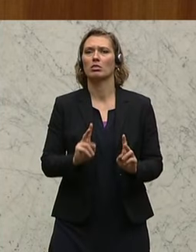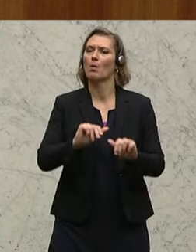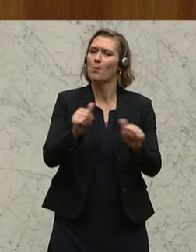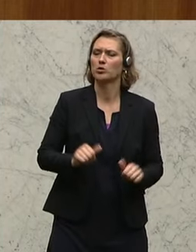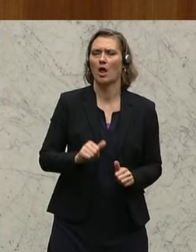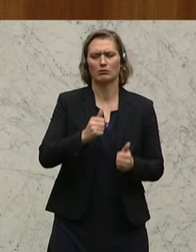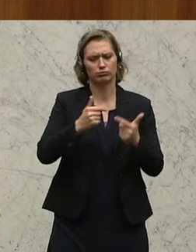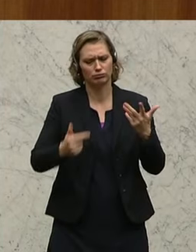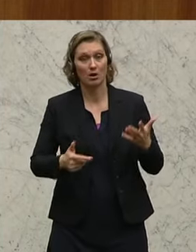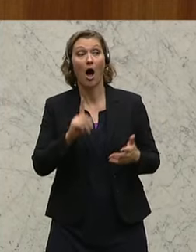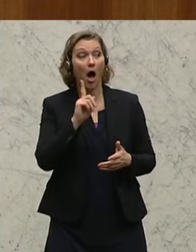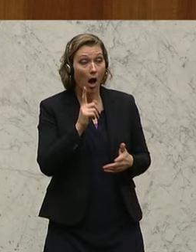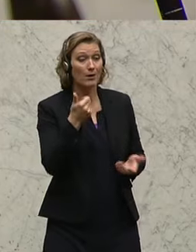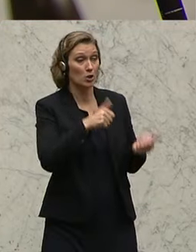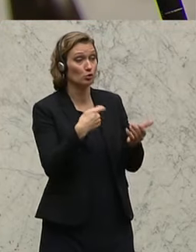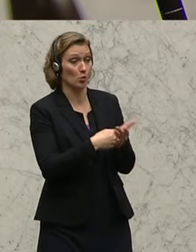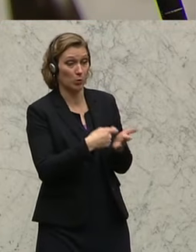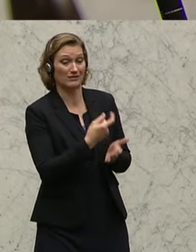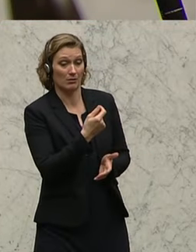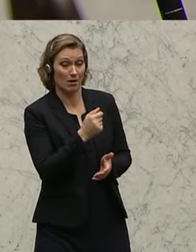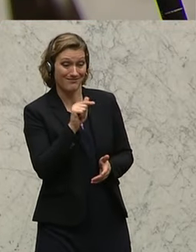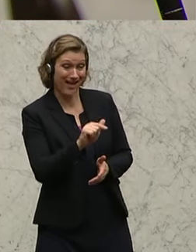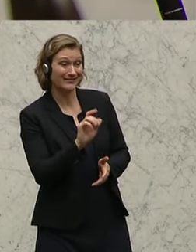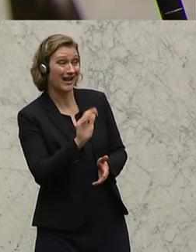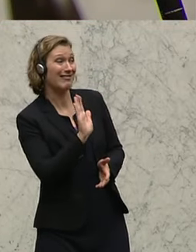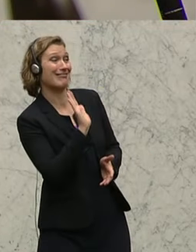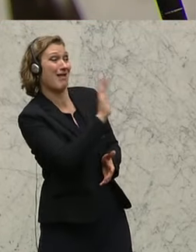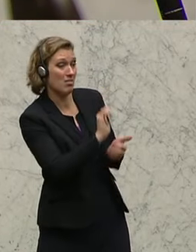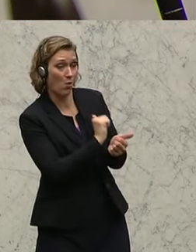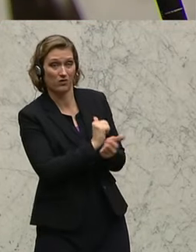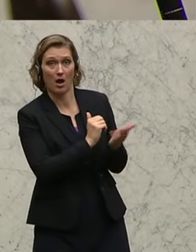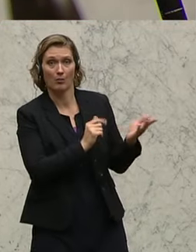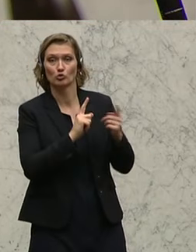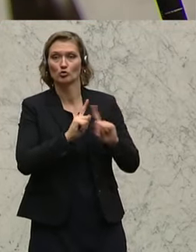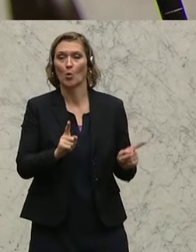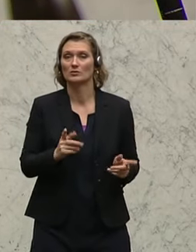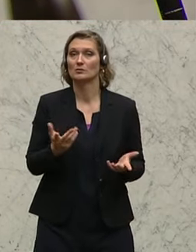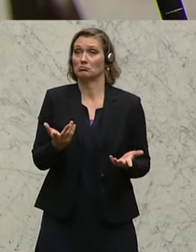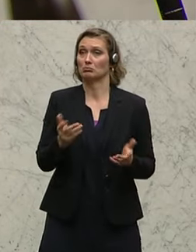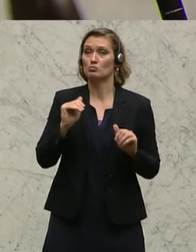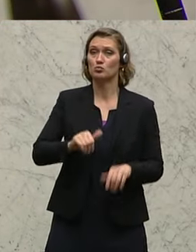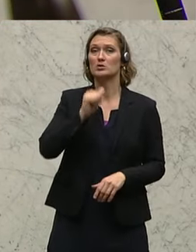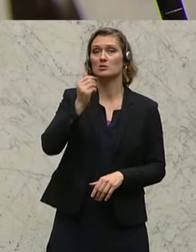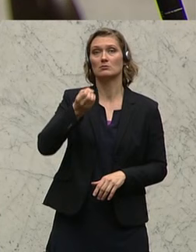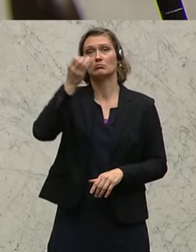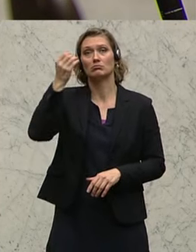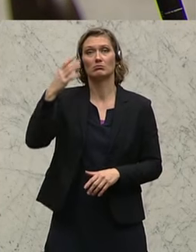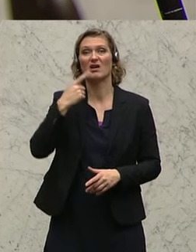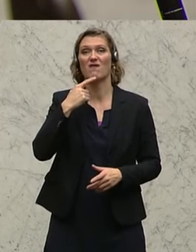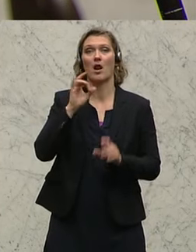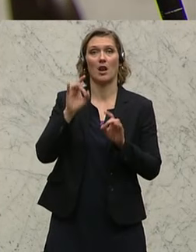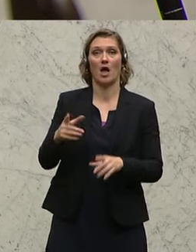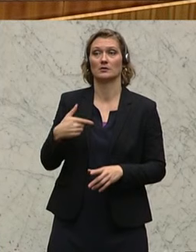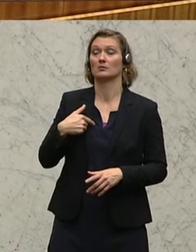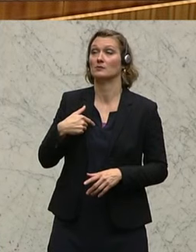und, und, und, kostet alles Geld. Und das wäre eigentlich Ihre ureigenste Aufgabe. Sonst müssen Sie sich natürlich solche Sachen gefallen